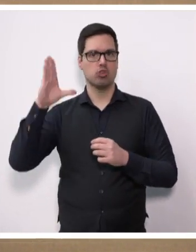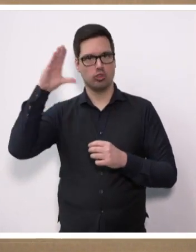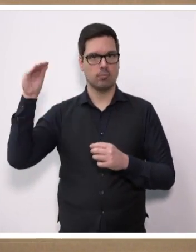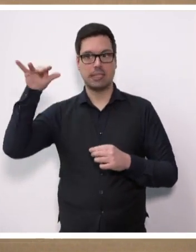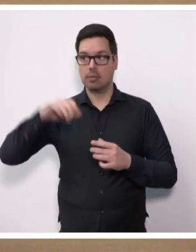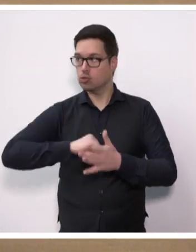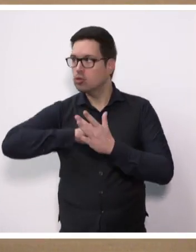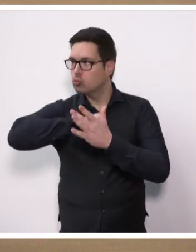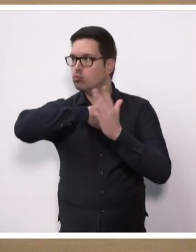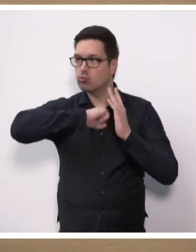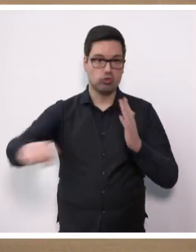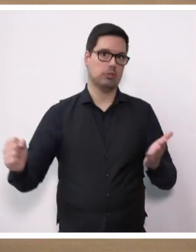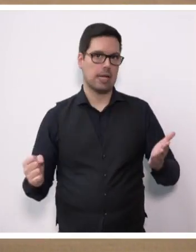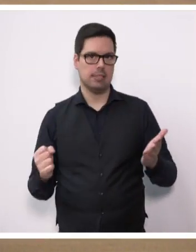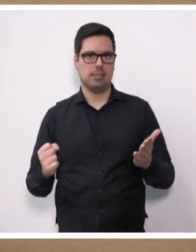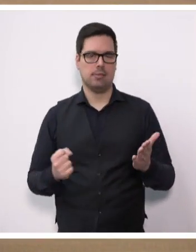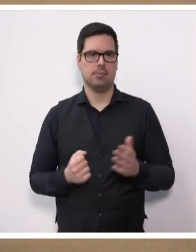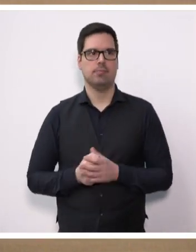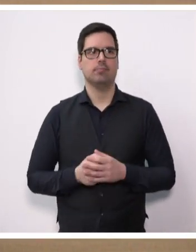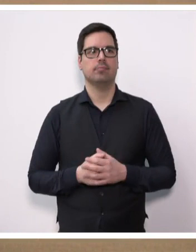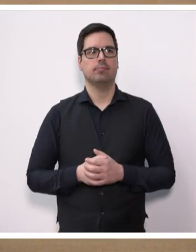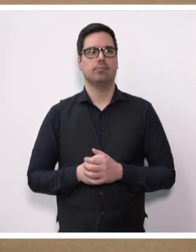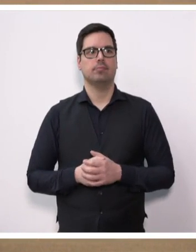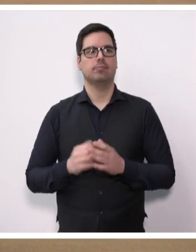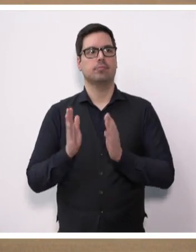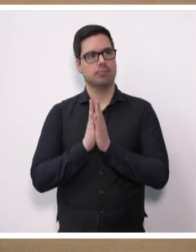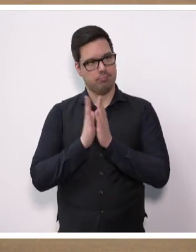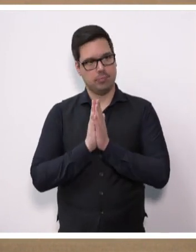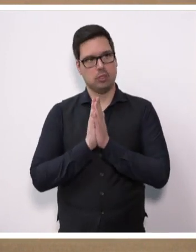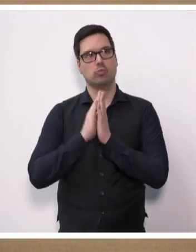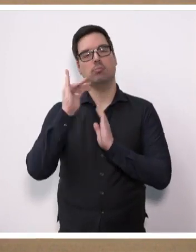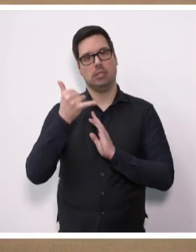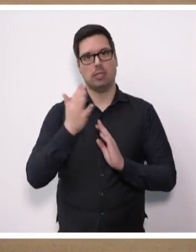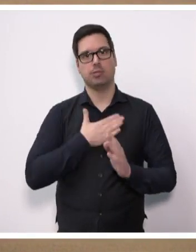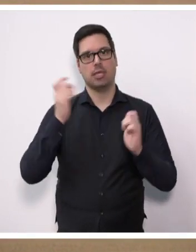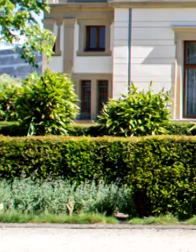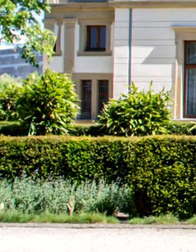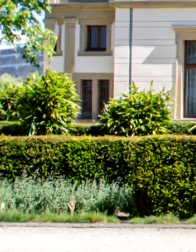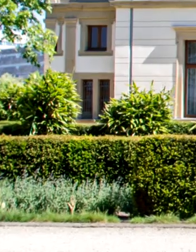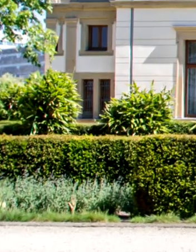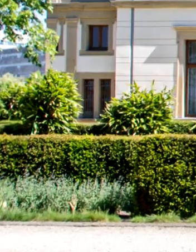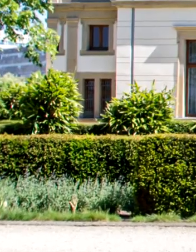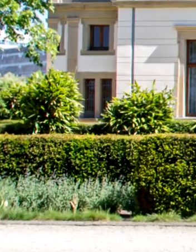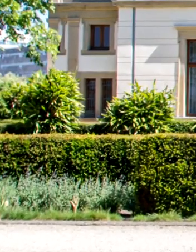muss schnell gehandelt werden. Da sind wir uns alle einig. Ich bitte daher um Zustimmung zu unserem Antrag. Glück auf!